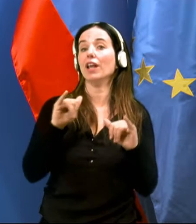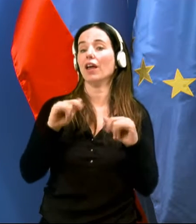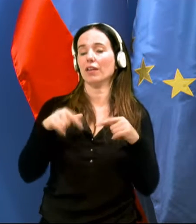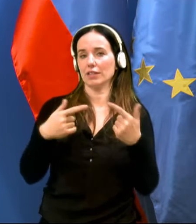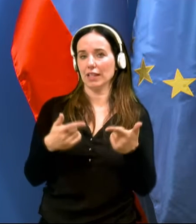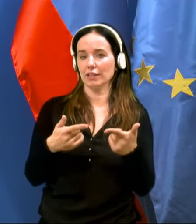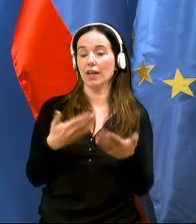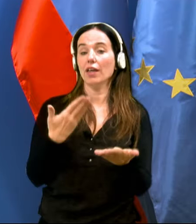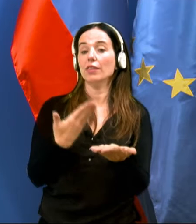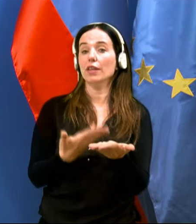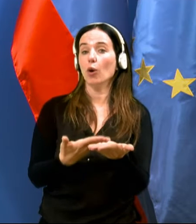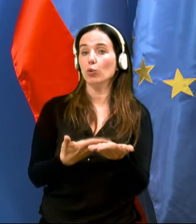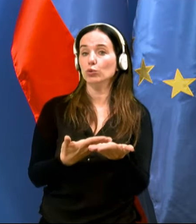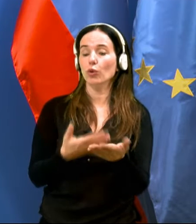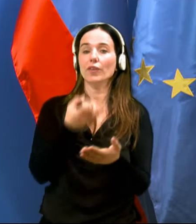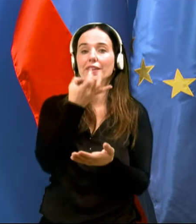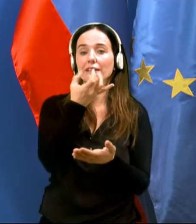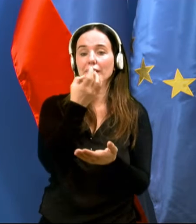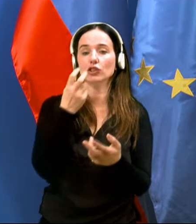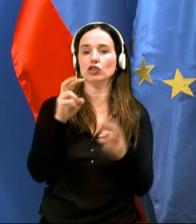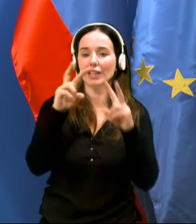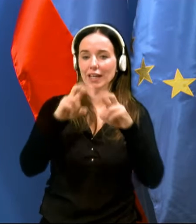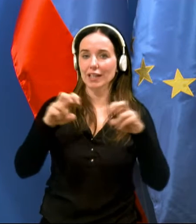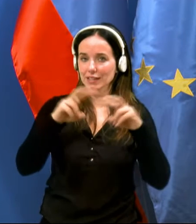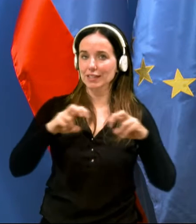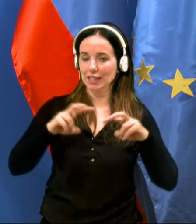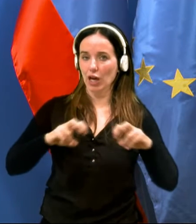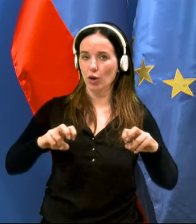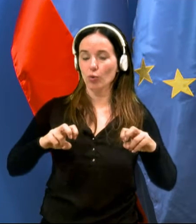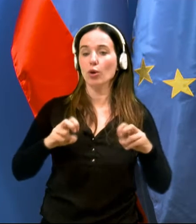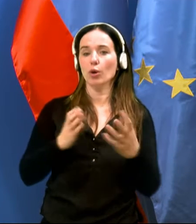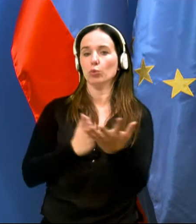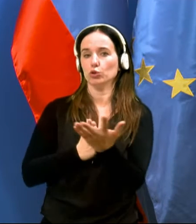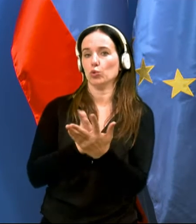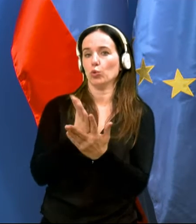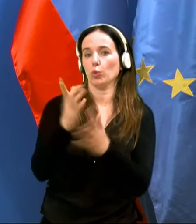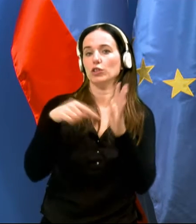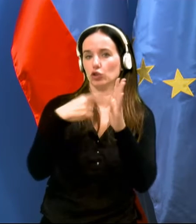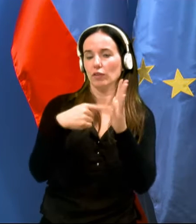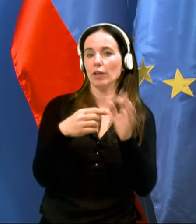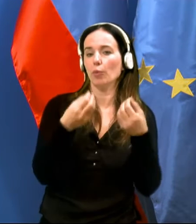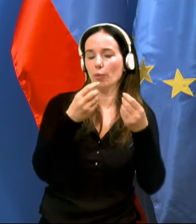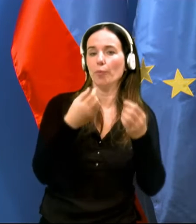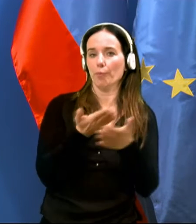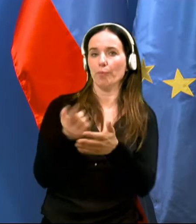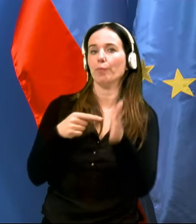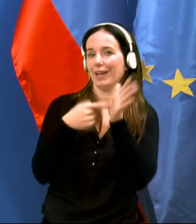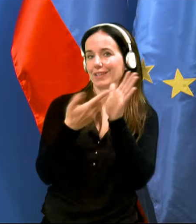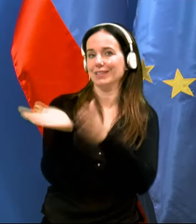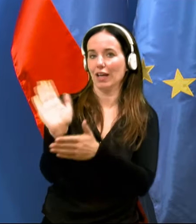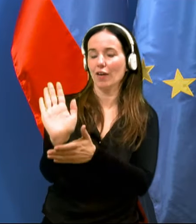Skladka, na osnovi zelo natančnih pregledov, sam bom šel skozi te številike in vam bom povedal, kaj so vse pregledovali,